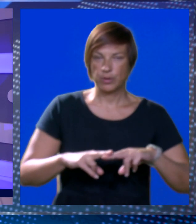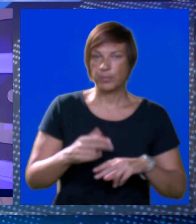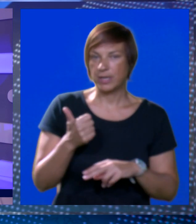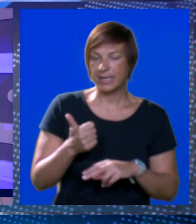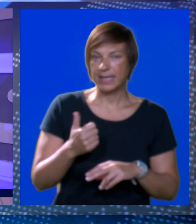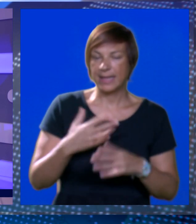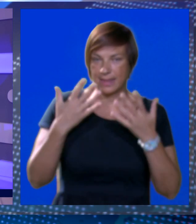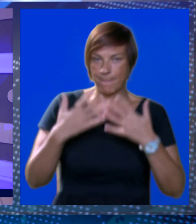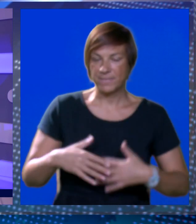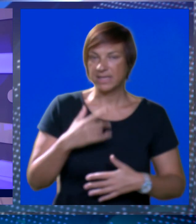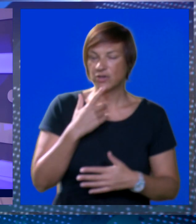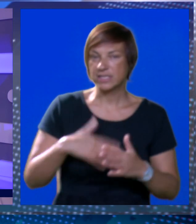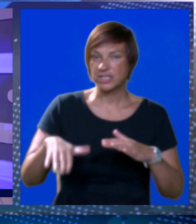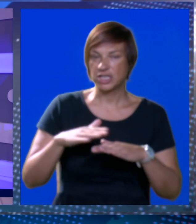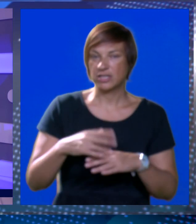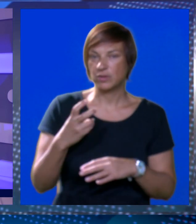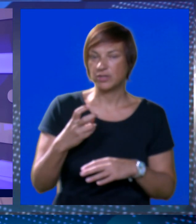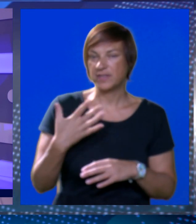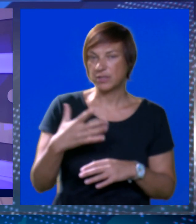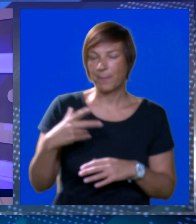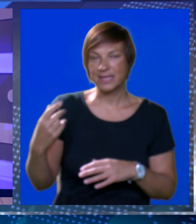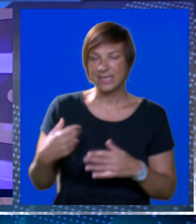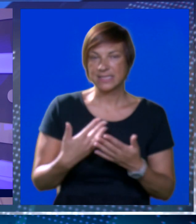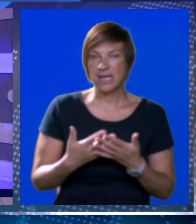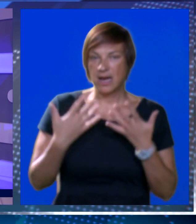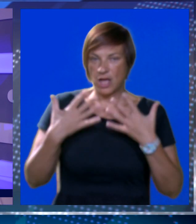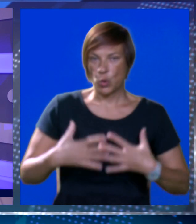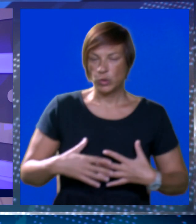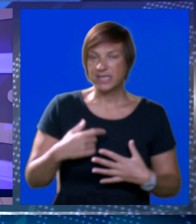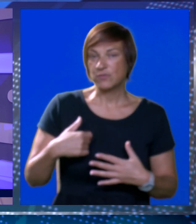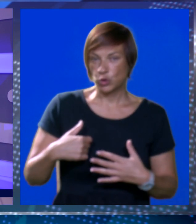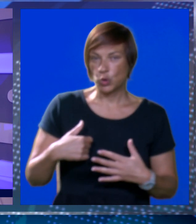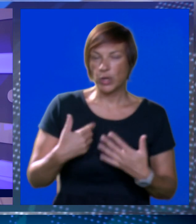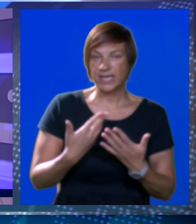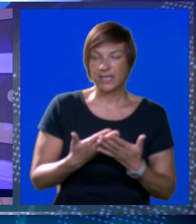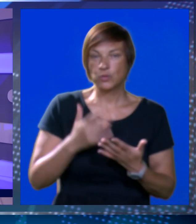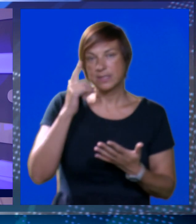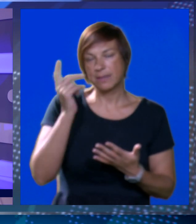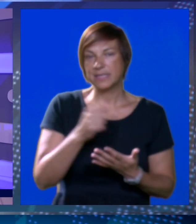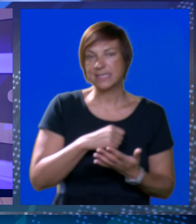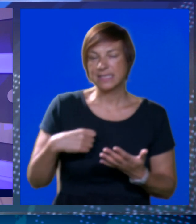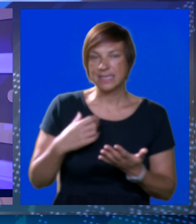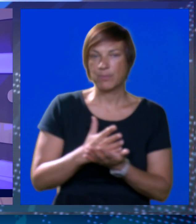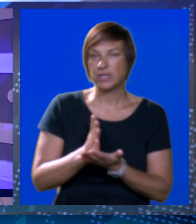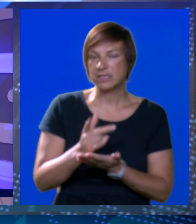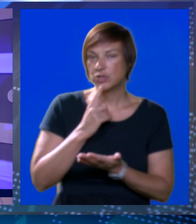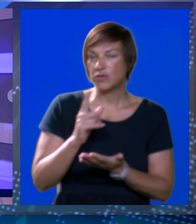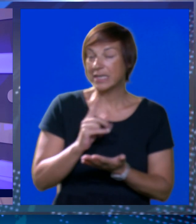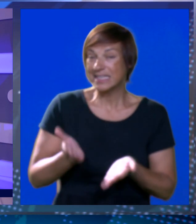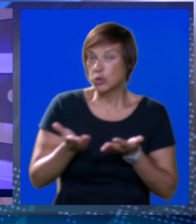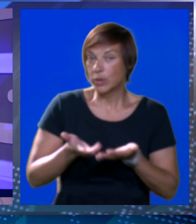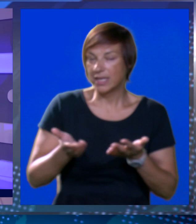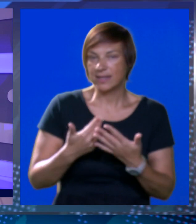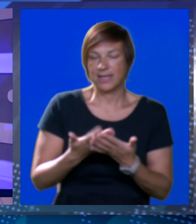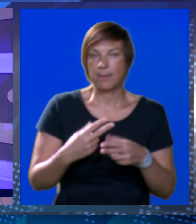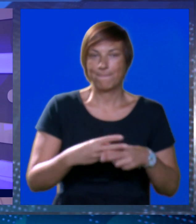bolnici jedina pretraga koja se čeka dulje od 250 dana, ultrazvuk dojke. Tu se misli samo na slučajeve koji nisu